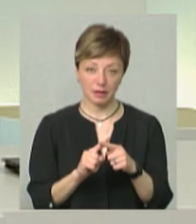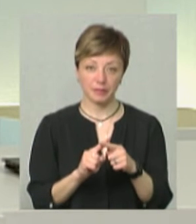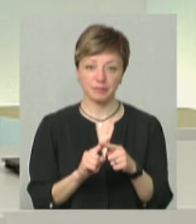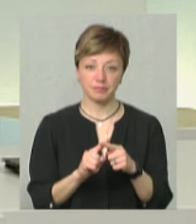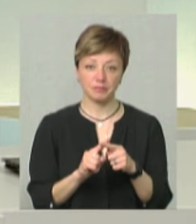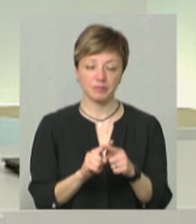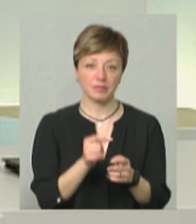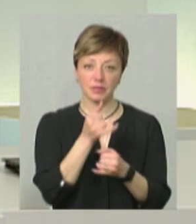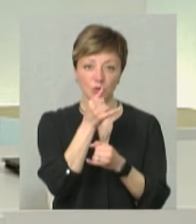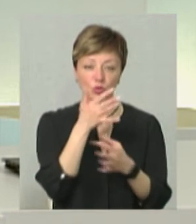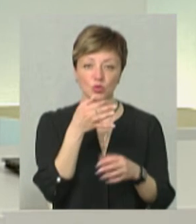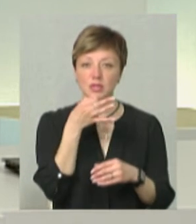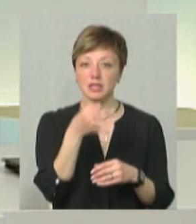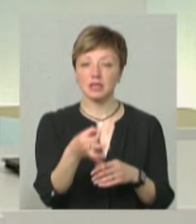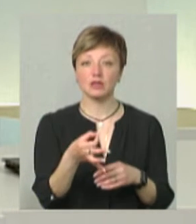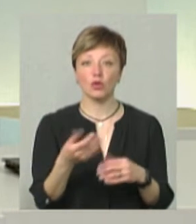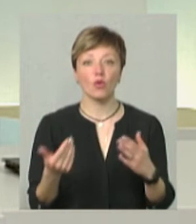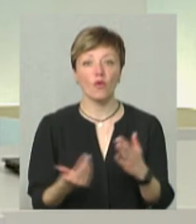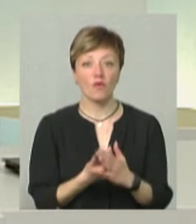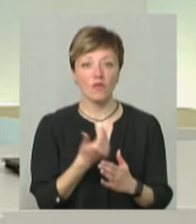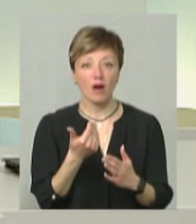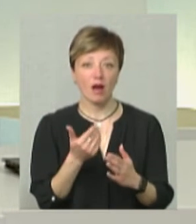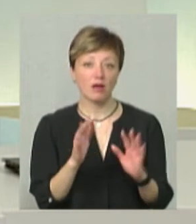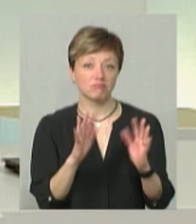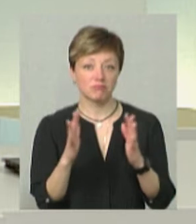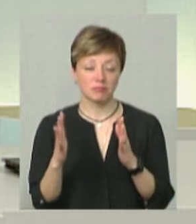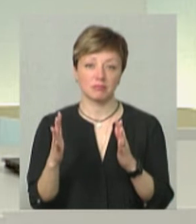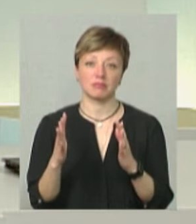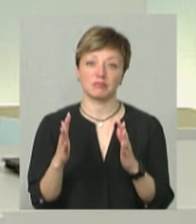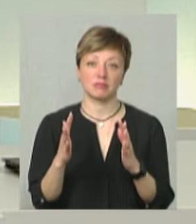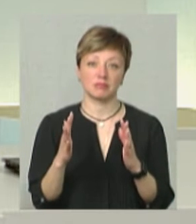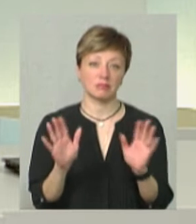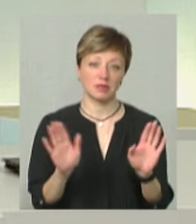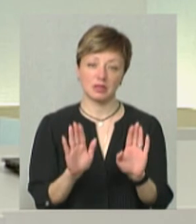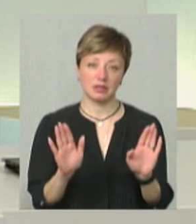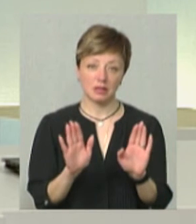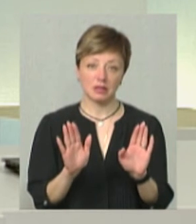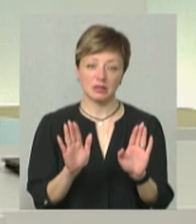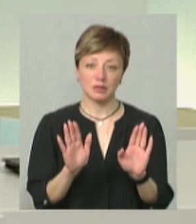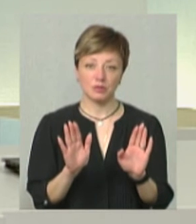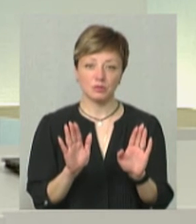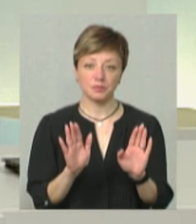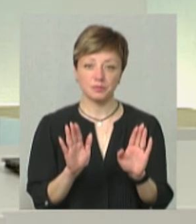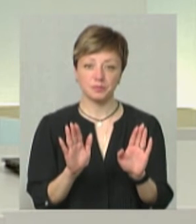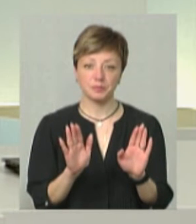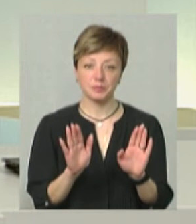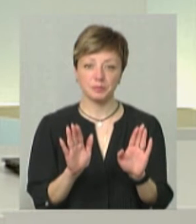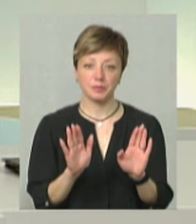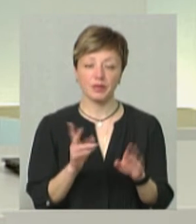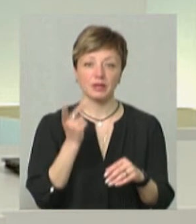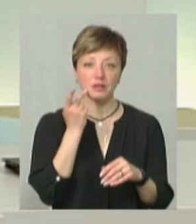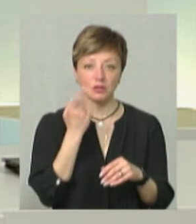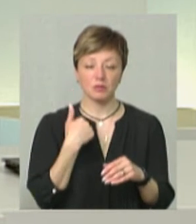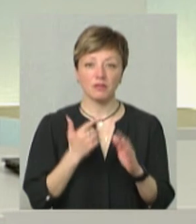я не можу сказати, що це нова сторінка в нашій сівозмінні.